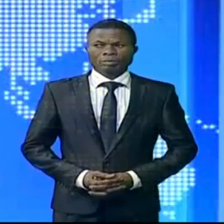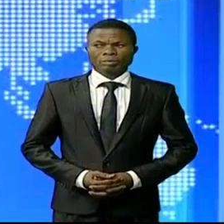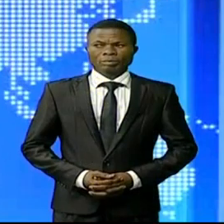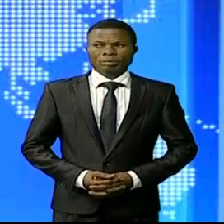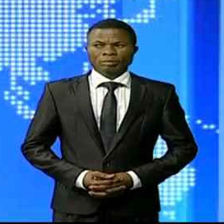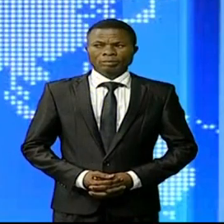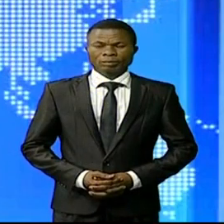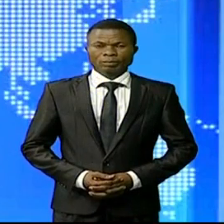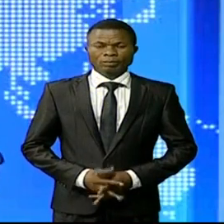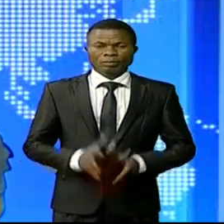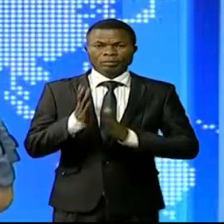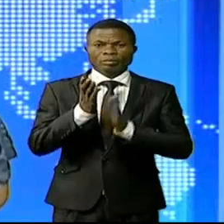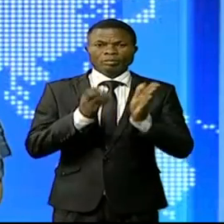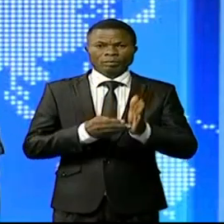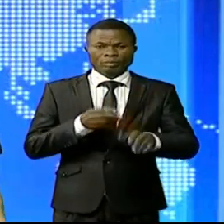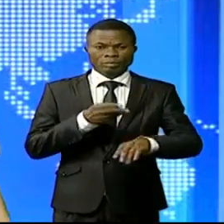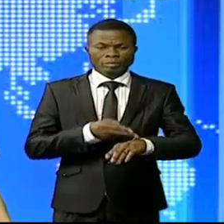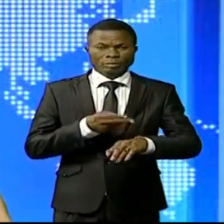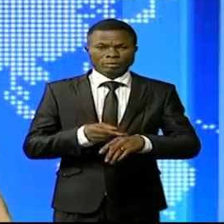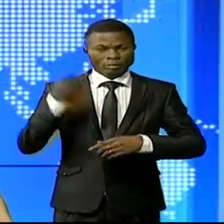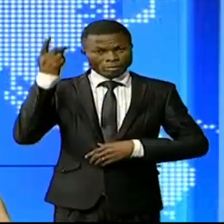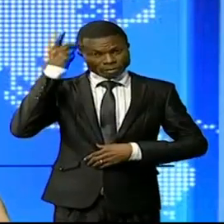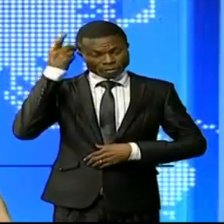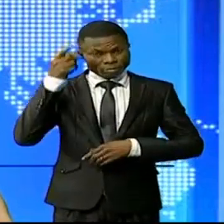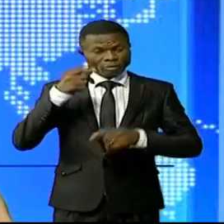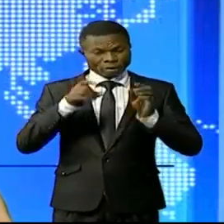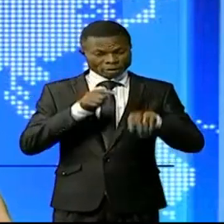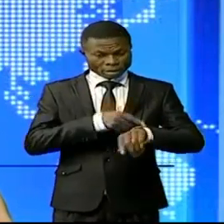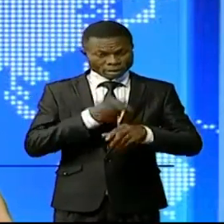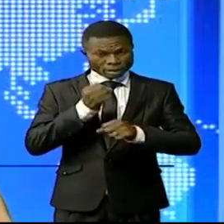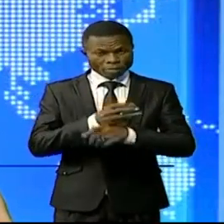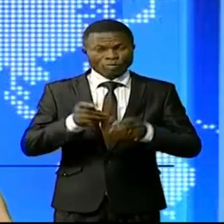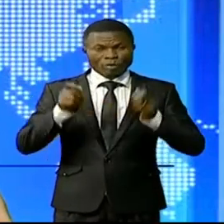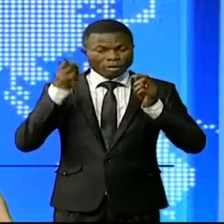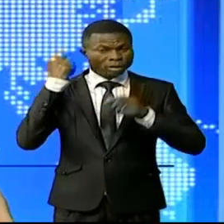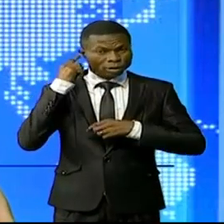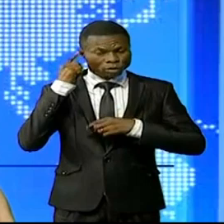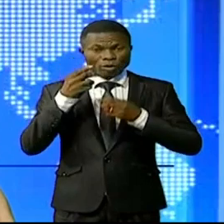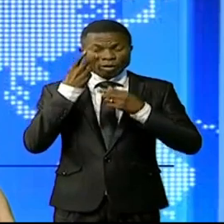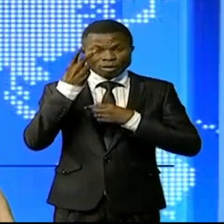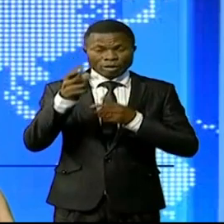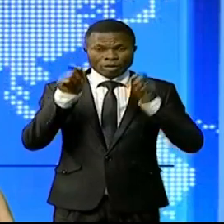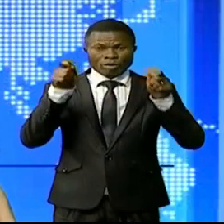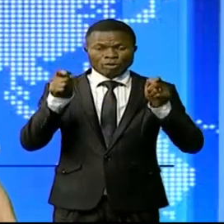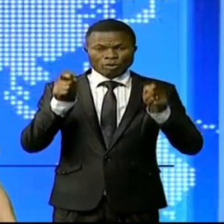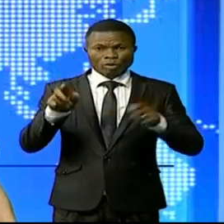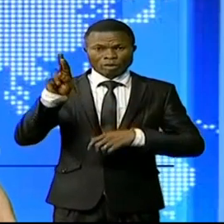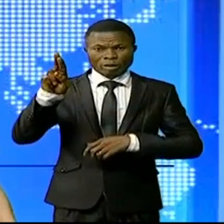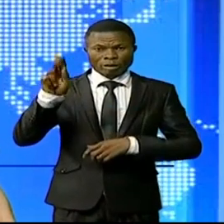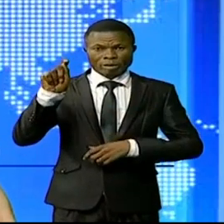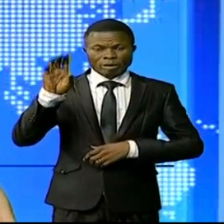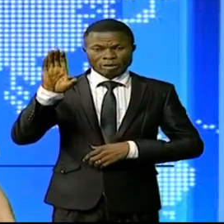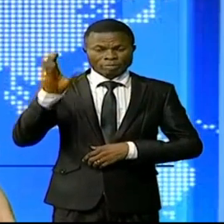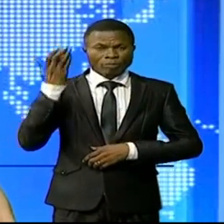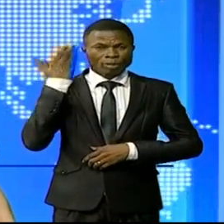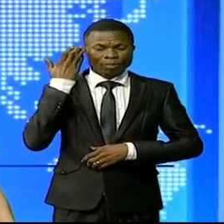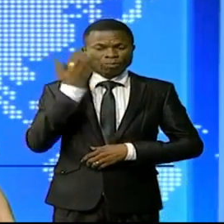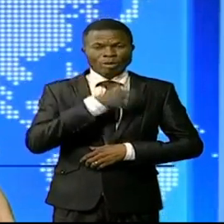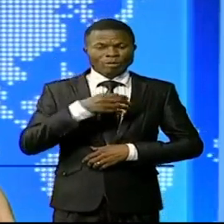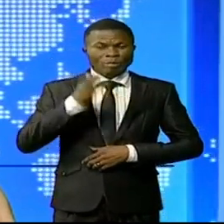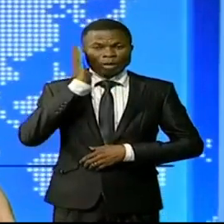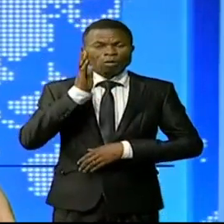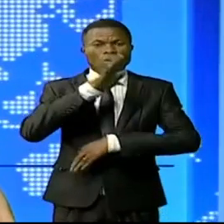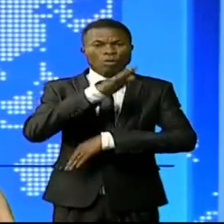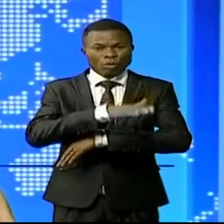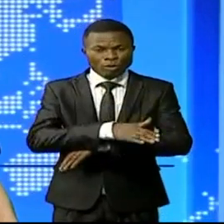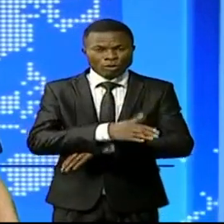Il est 19h à Kinshasa, c'est l'heure de votre journal sur nos antennes de la RTNC. Mesdames et messieurs, bonsoir et merci de nous